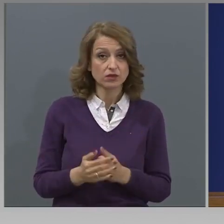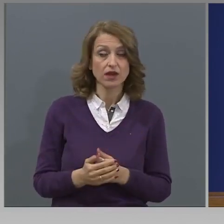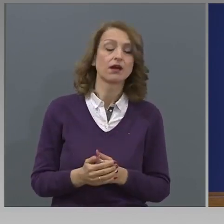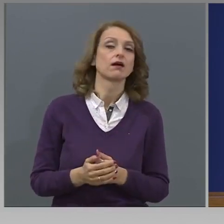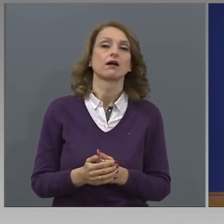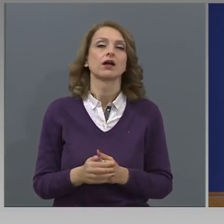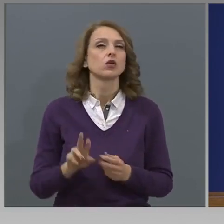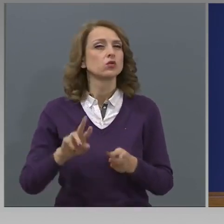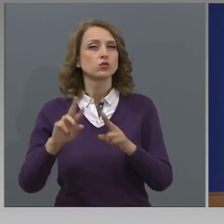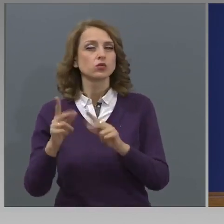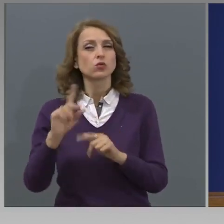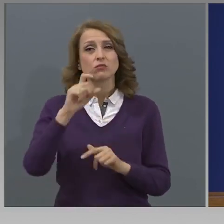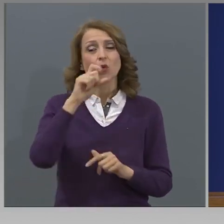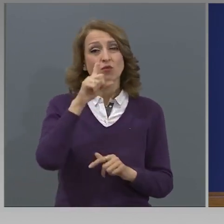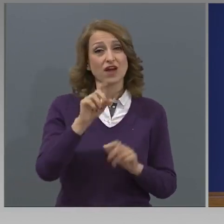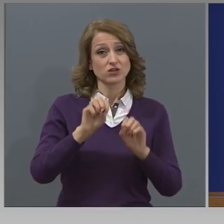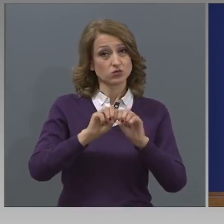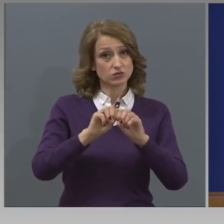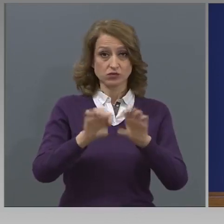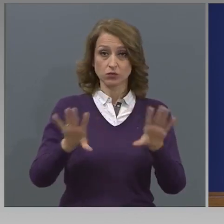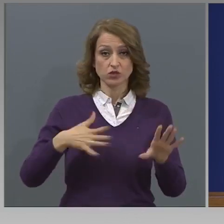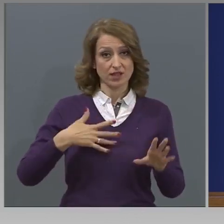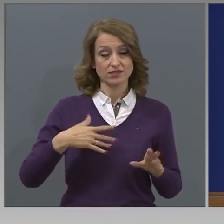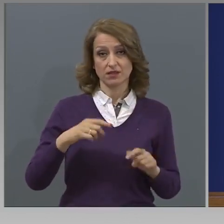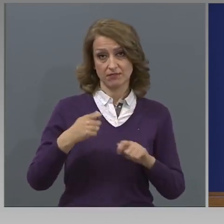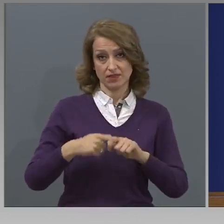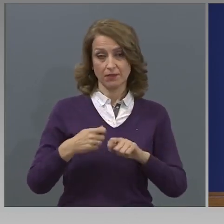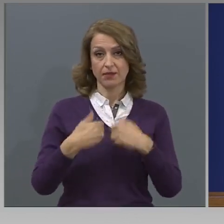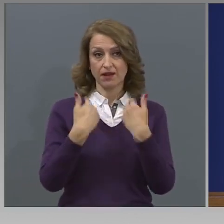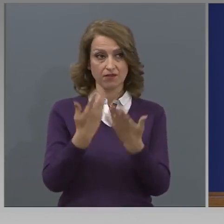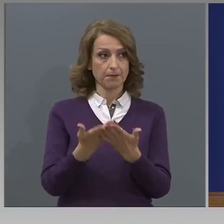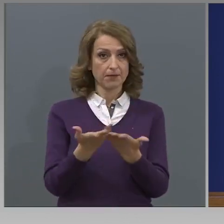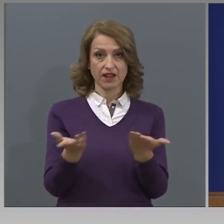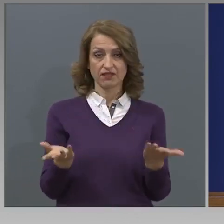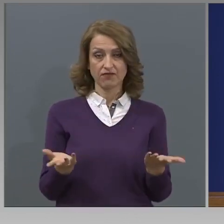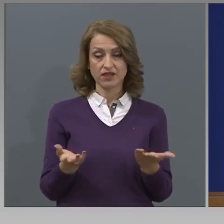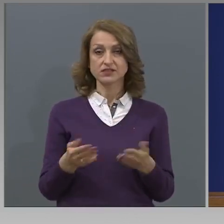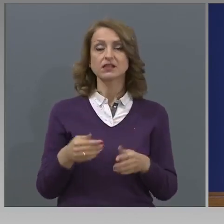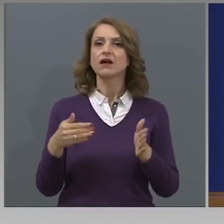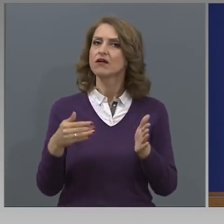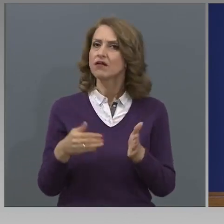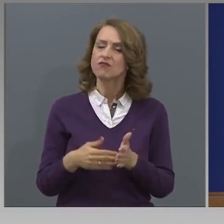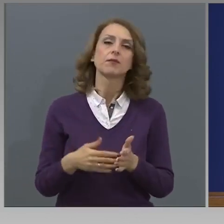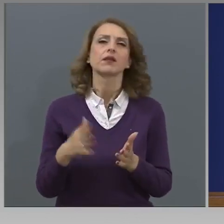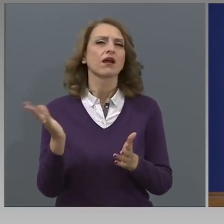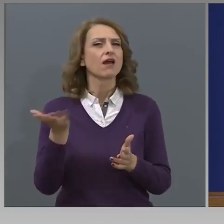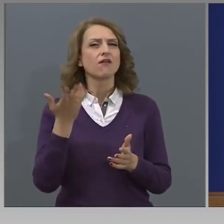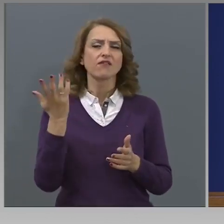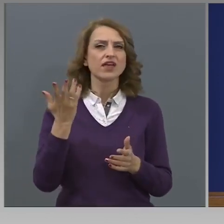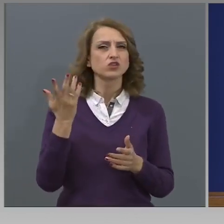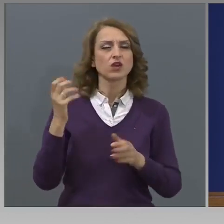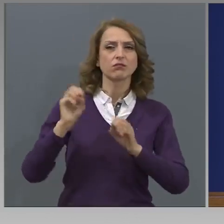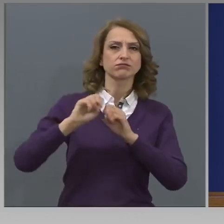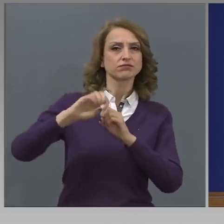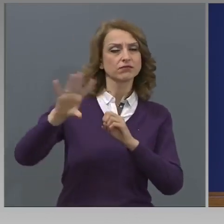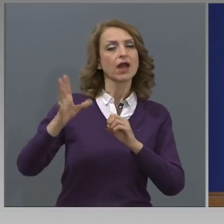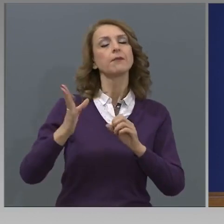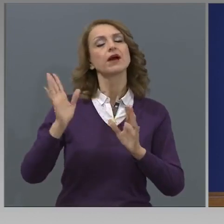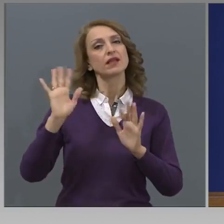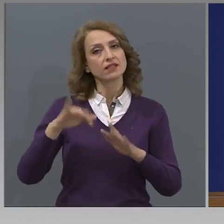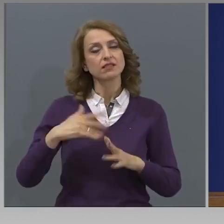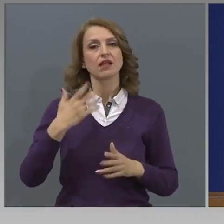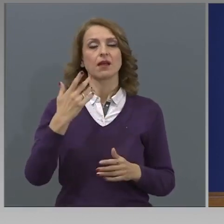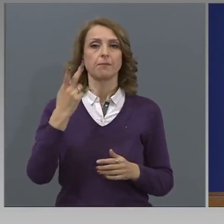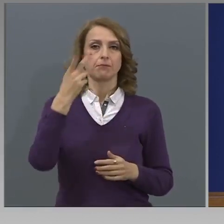друго важно съобщение, което трябва да направя пред вас, въпреки че то вече беше популяризирано, но нека да